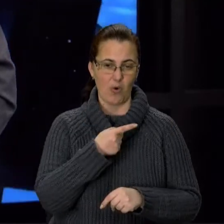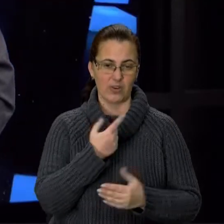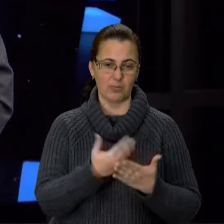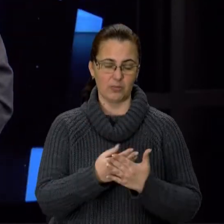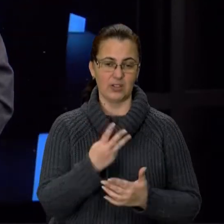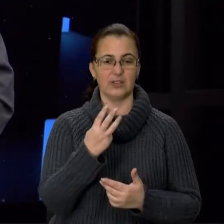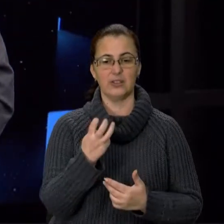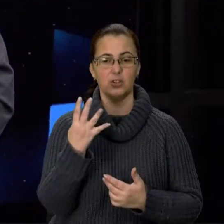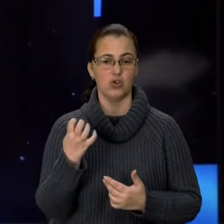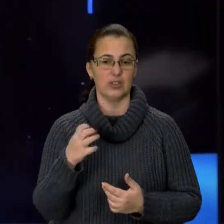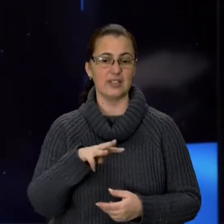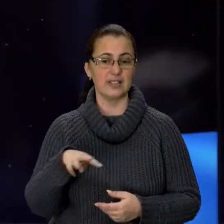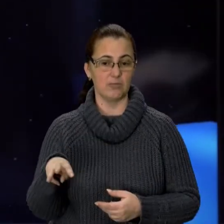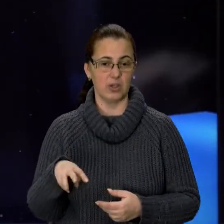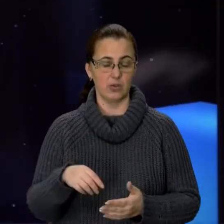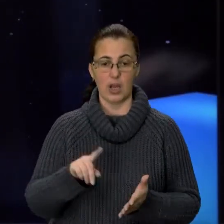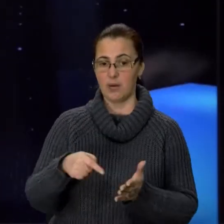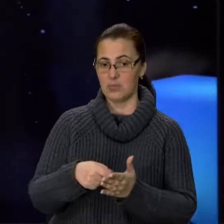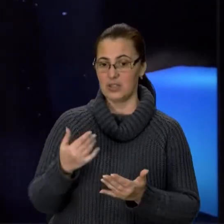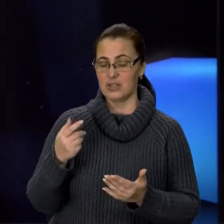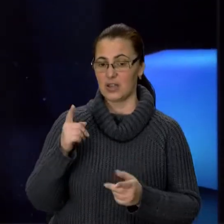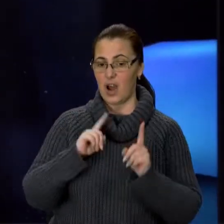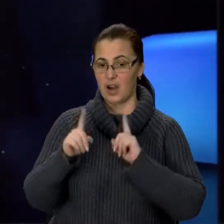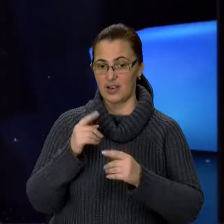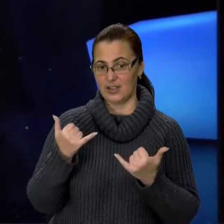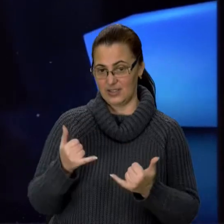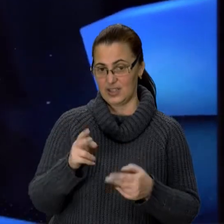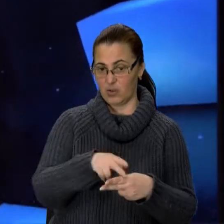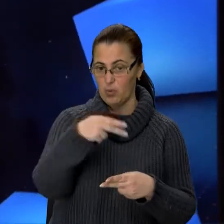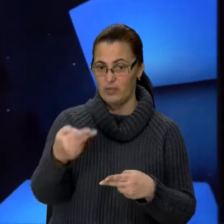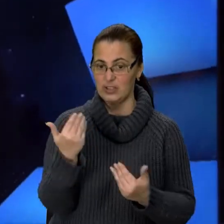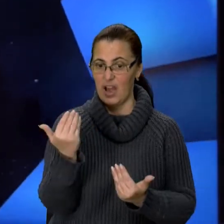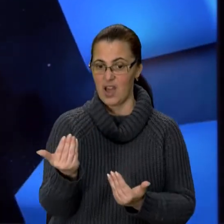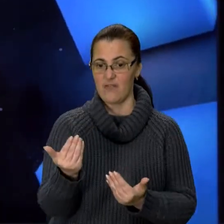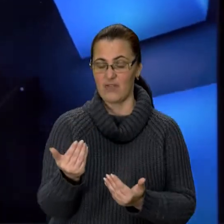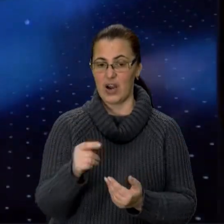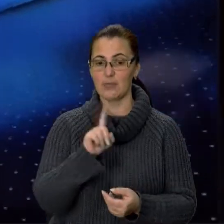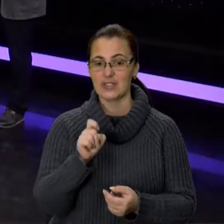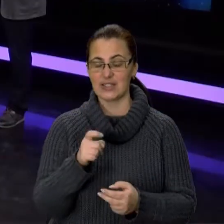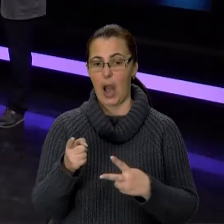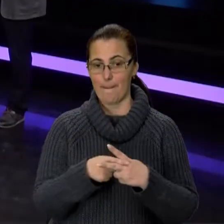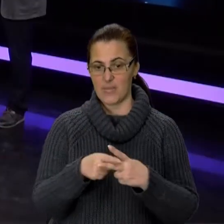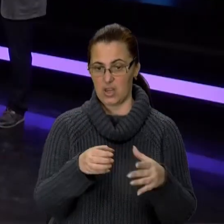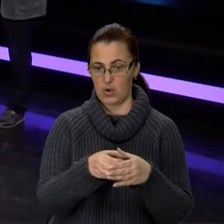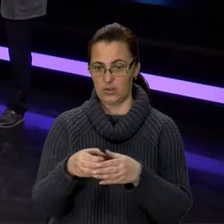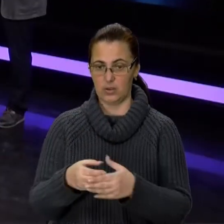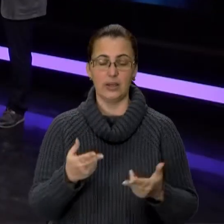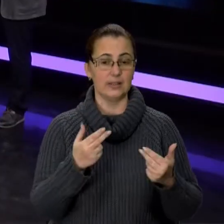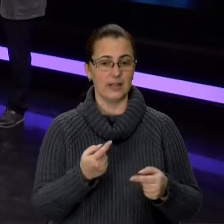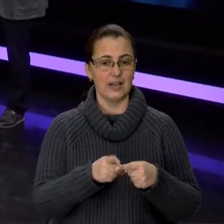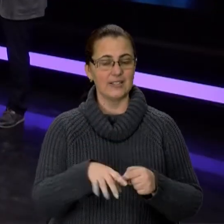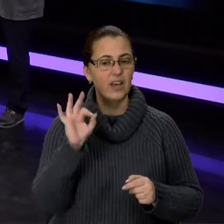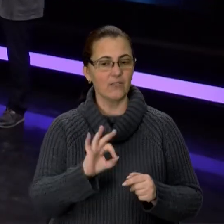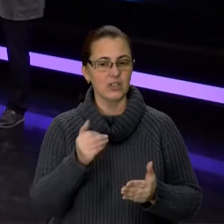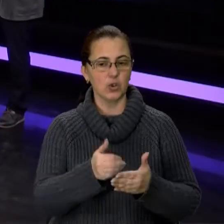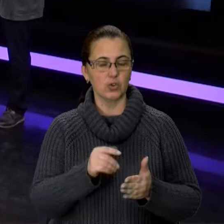300-400 мільйонів. Ну, так само мерія вам зараз запільговиків відшкодовує кошти. Таким самим методом. Так. Це є знову відсоток від переїзду,